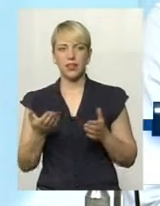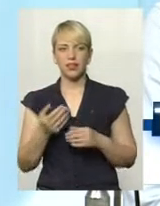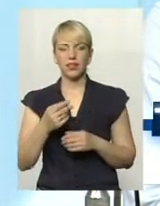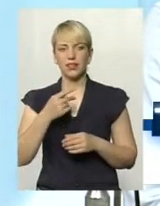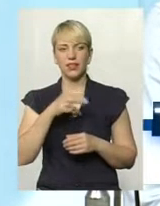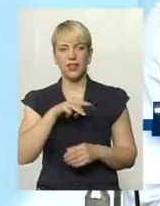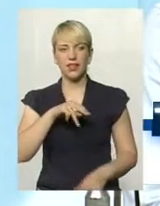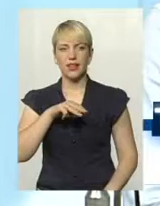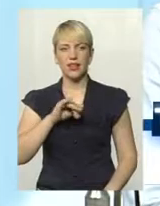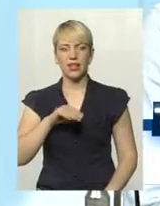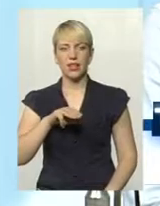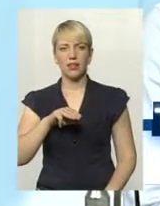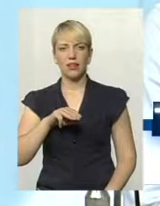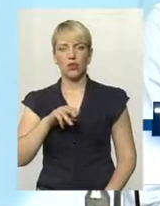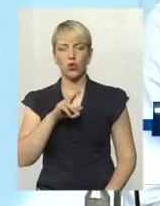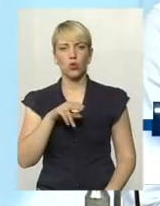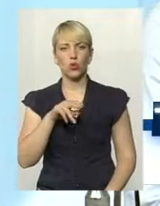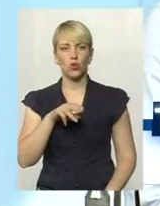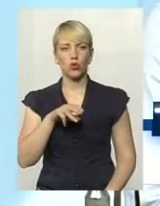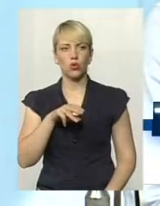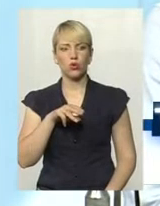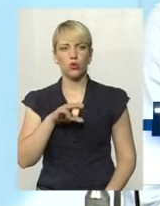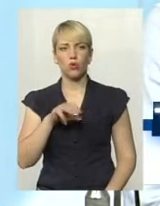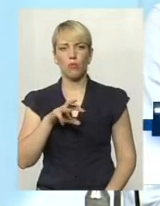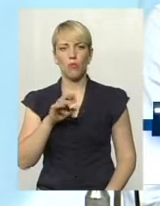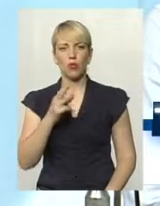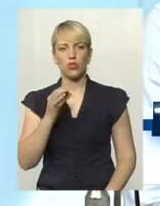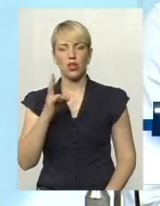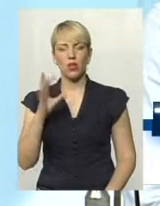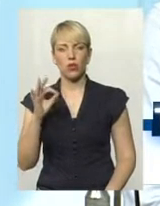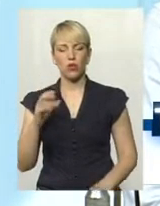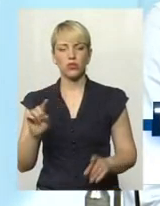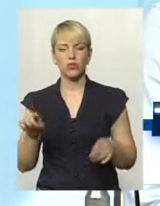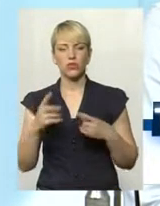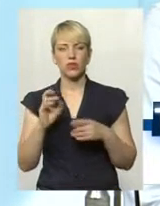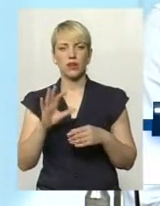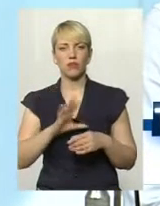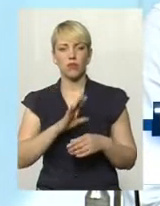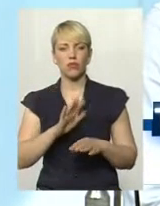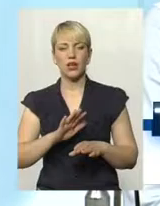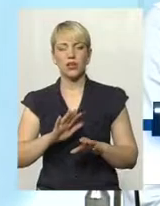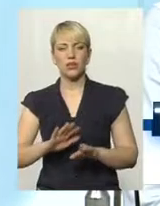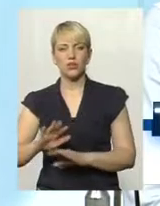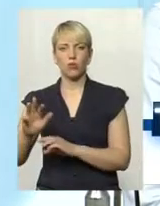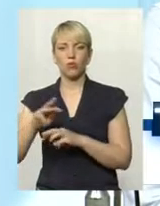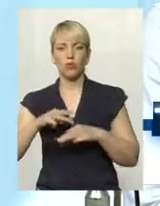створив, ще б він колись був заступник міністра. Він працював в освіті,